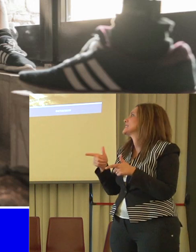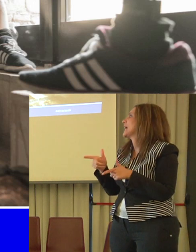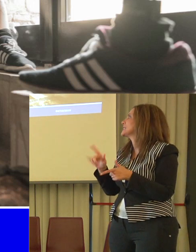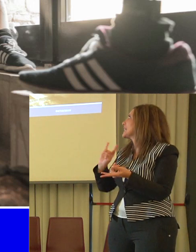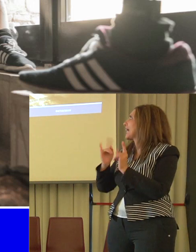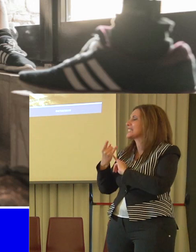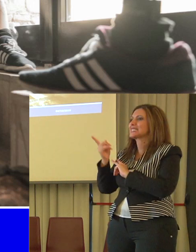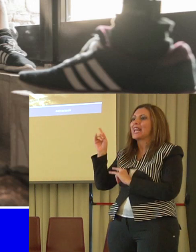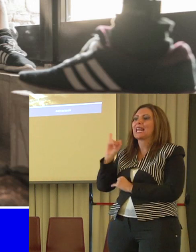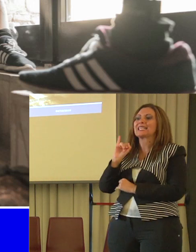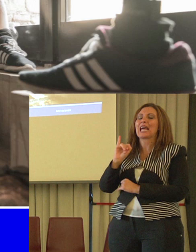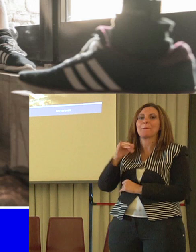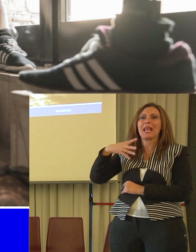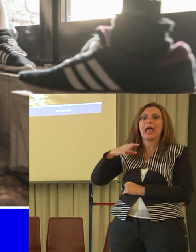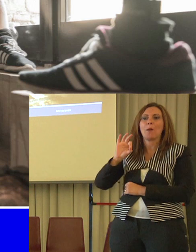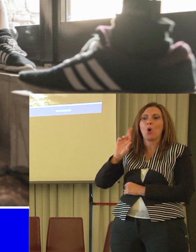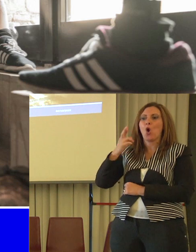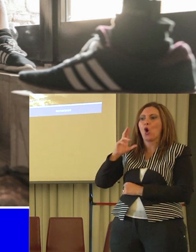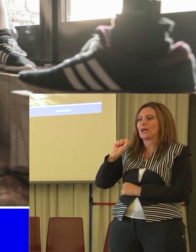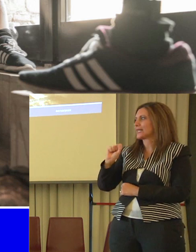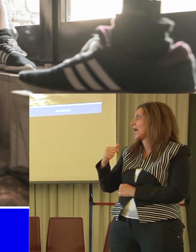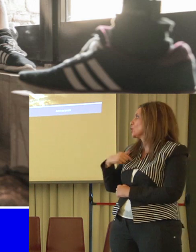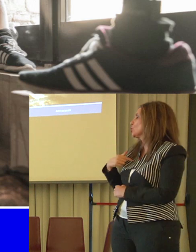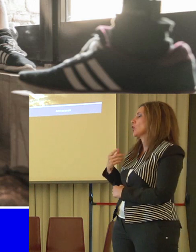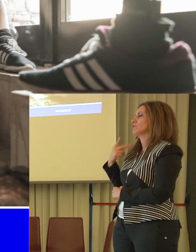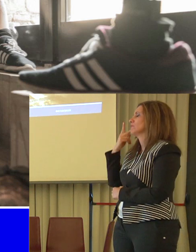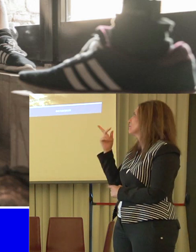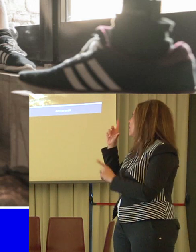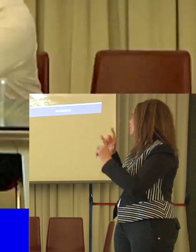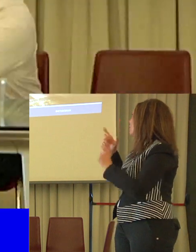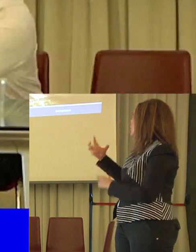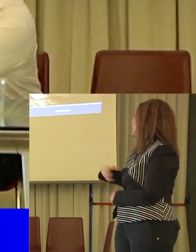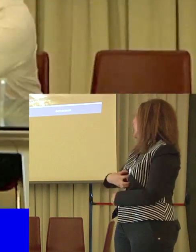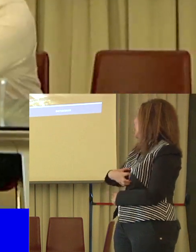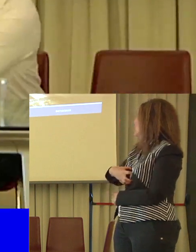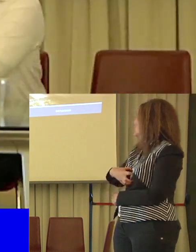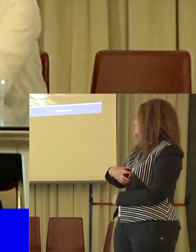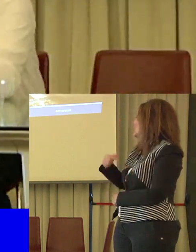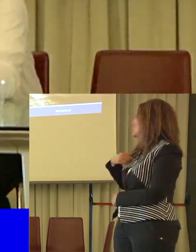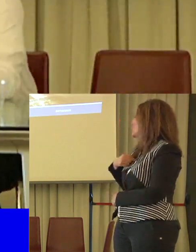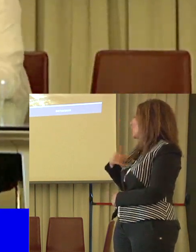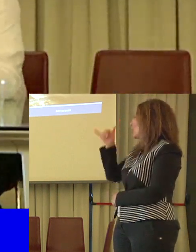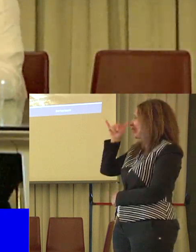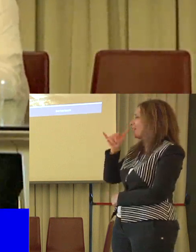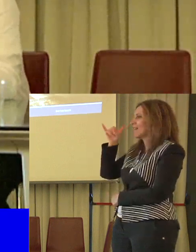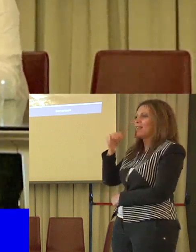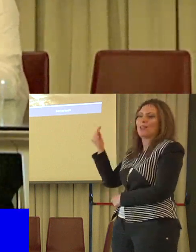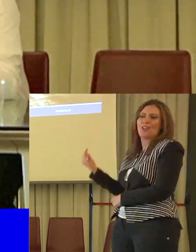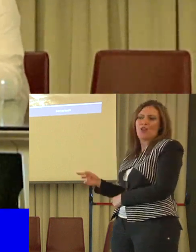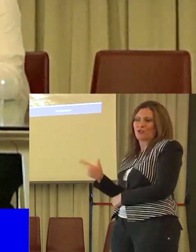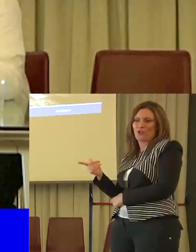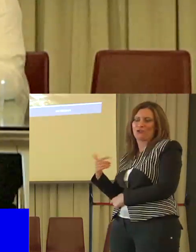castello di Isabella Morra, è una fotografia che a me mette tanta emozione. Faccio finta che non è qui vicino a me, davvero, e